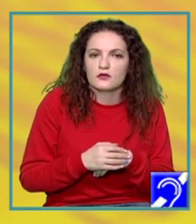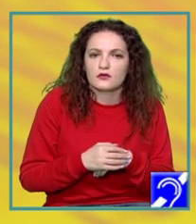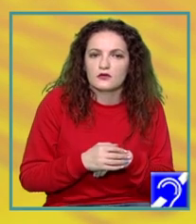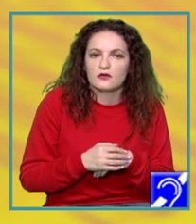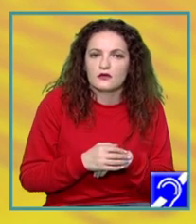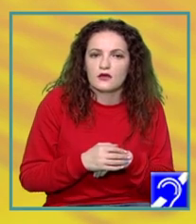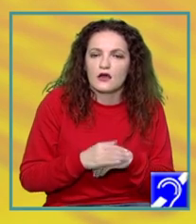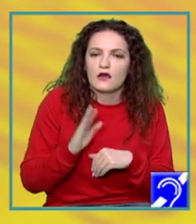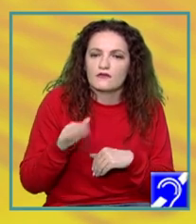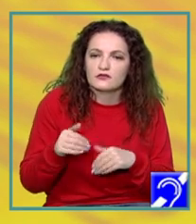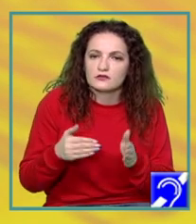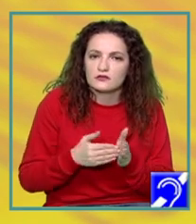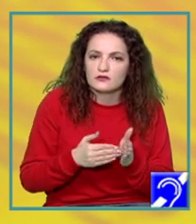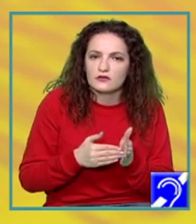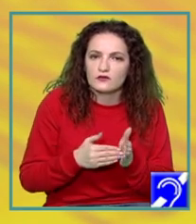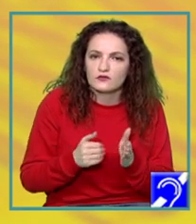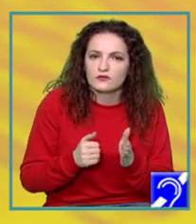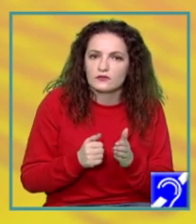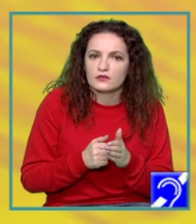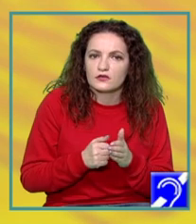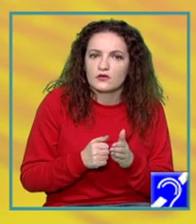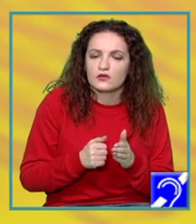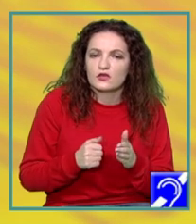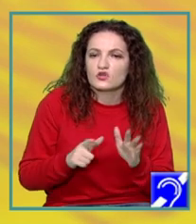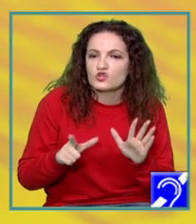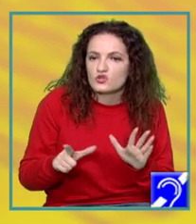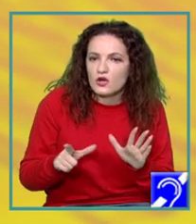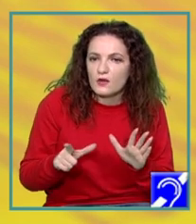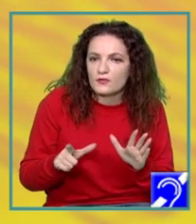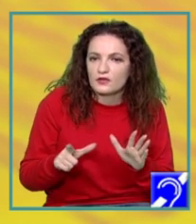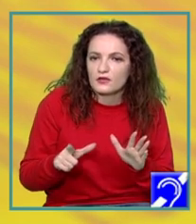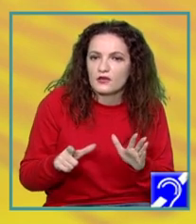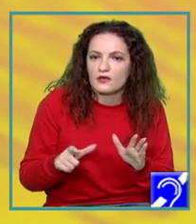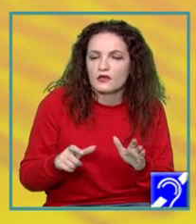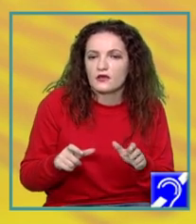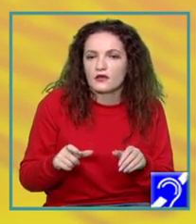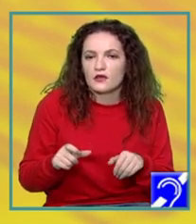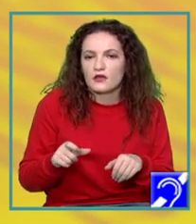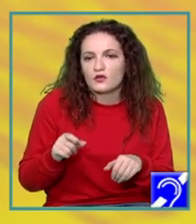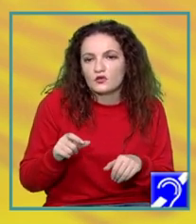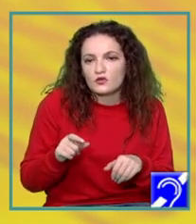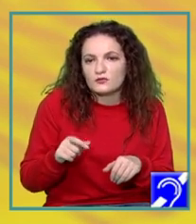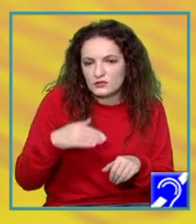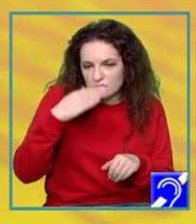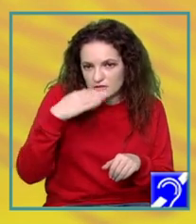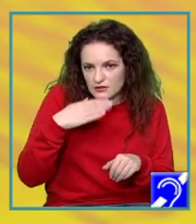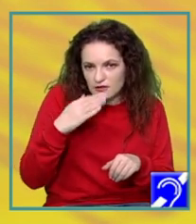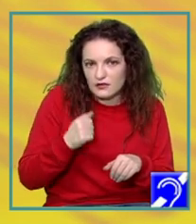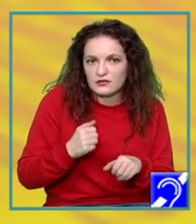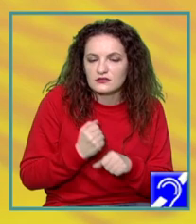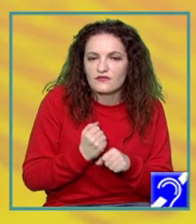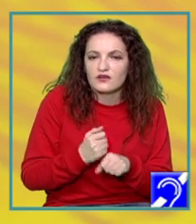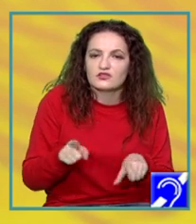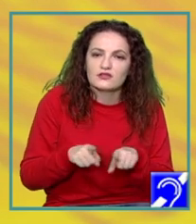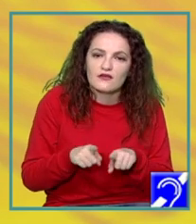nevoie de 7-12 zile de realizat astfel de activități, dar de